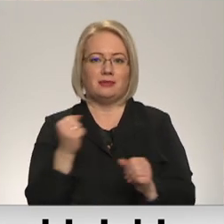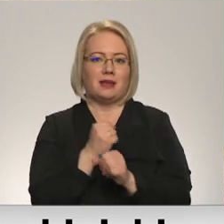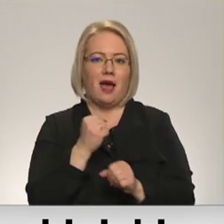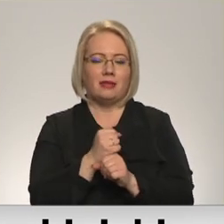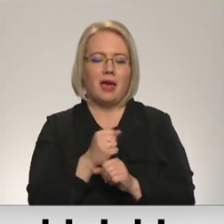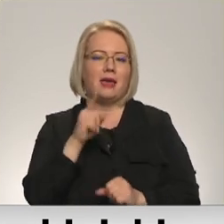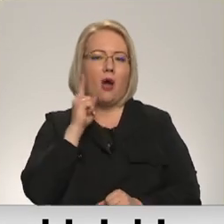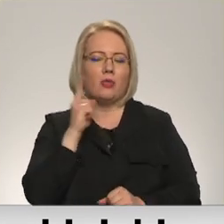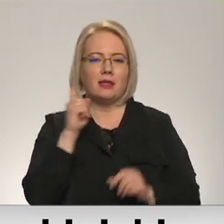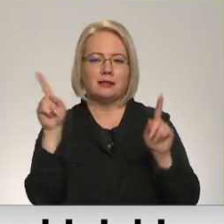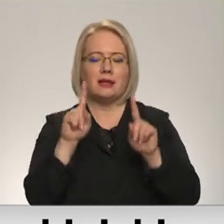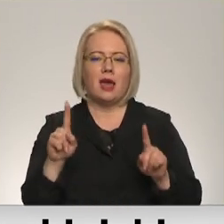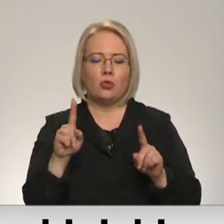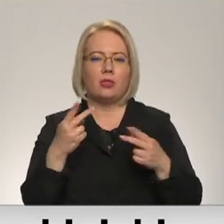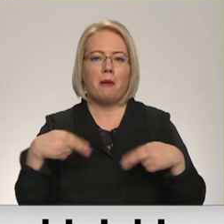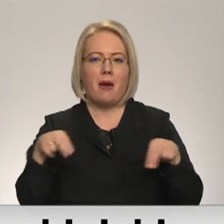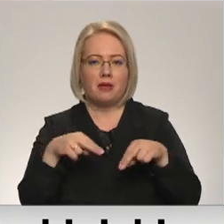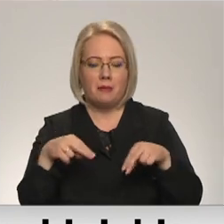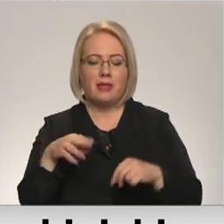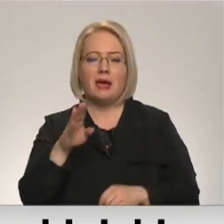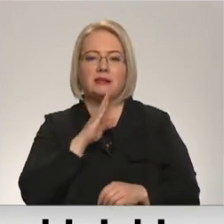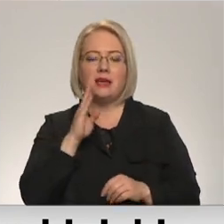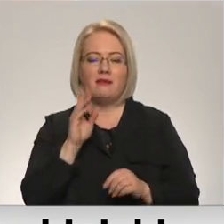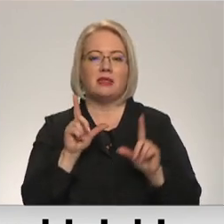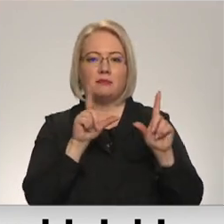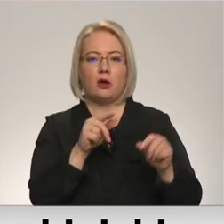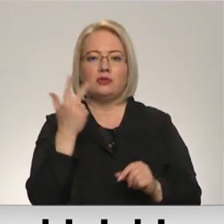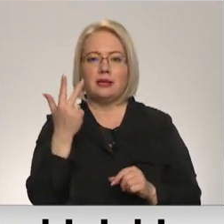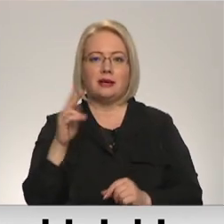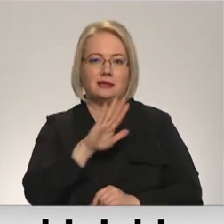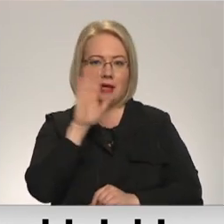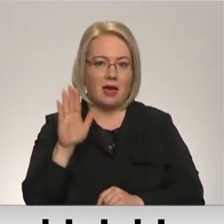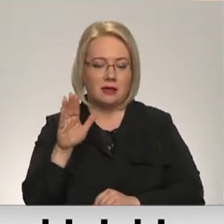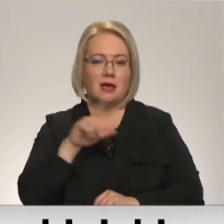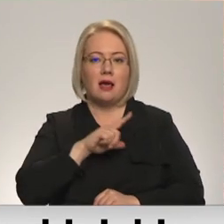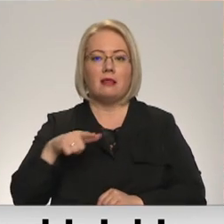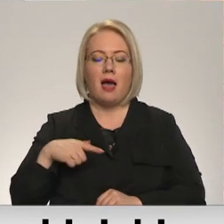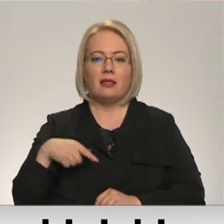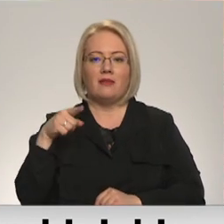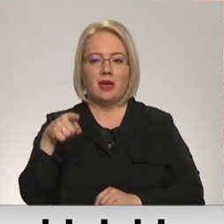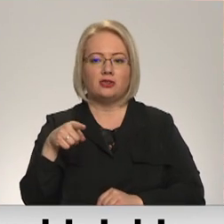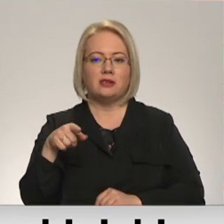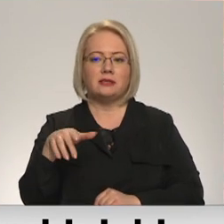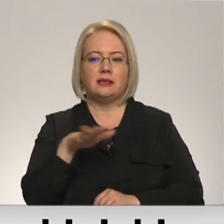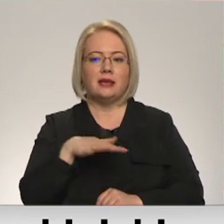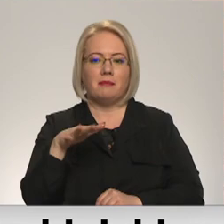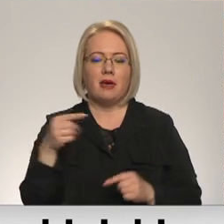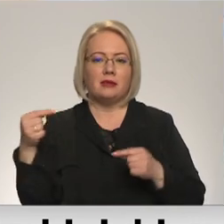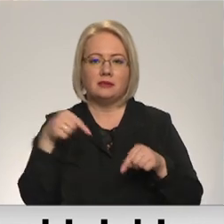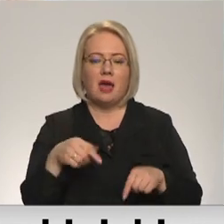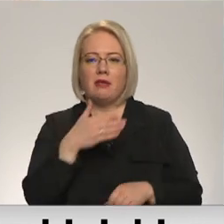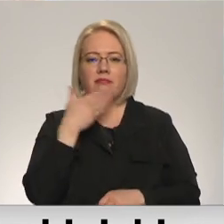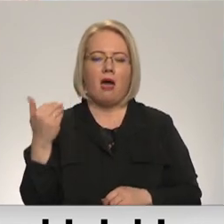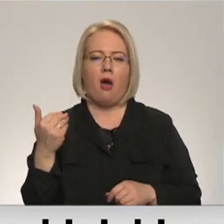un dzīvojas netālu no Ivana Frankovskas. Sievietes uz Latviju brauc trīs dienaktis. Esot Latvijā, šīs ģimenes sievietes nav zaudējuši ciņas sparu un vēlas